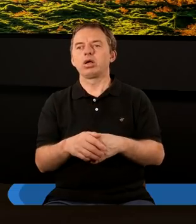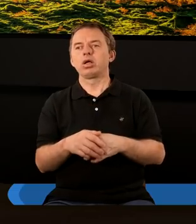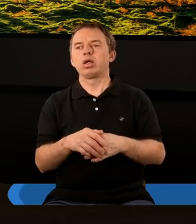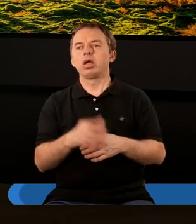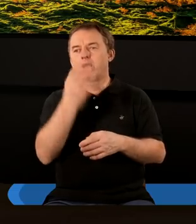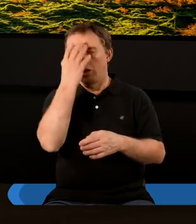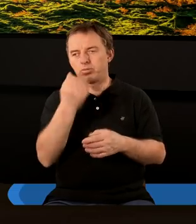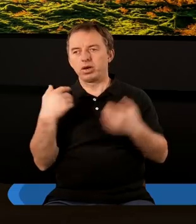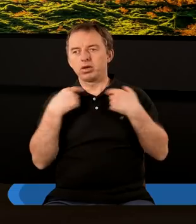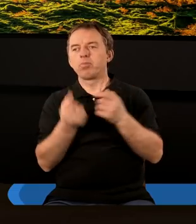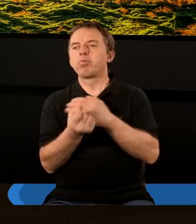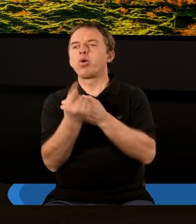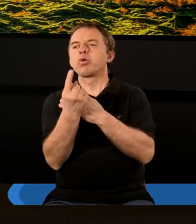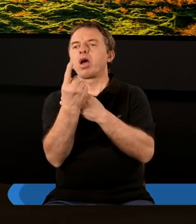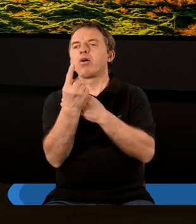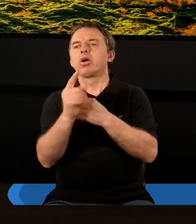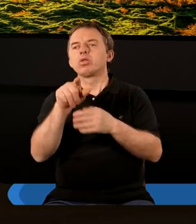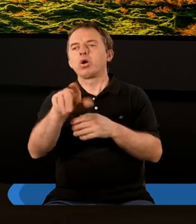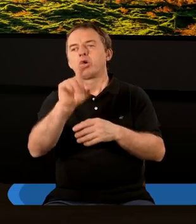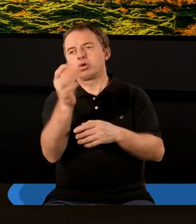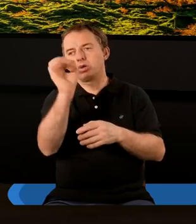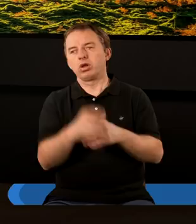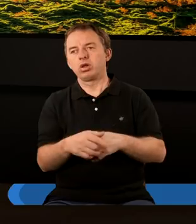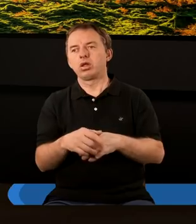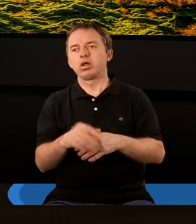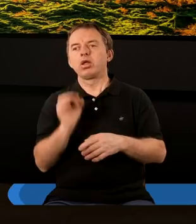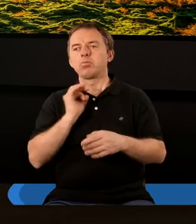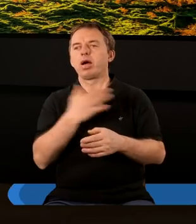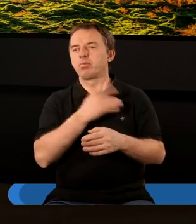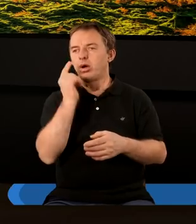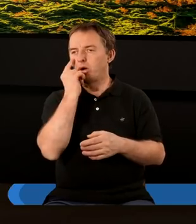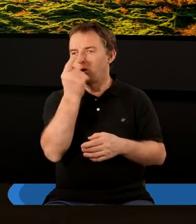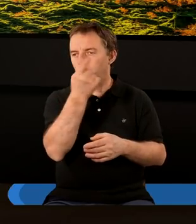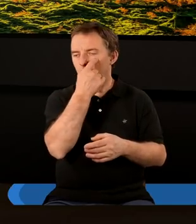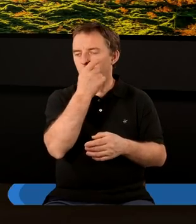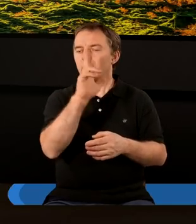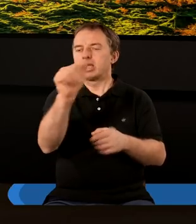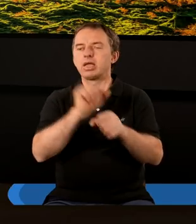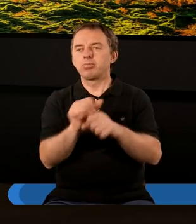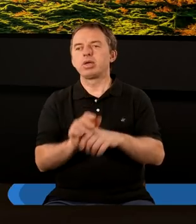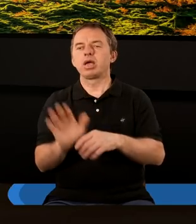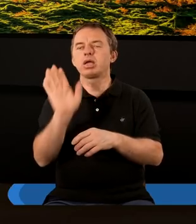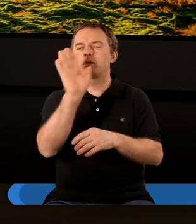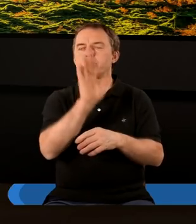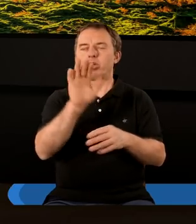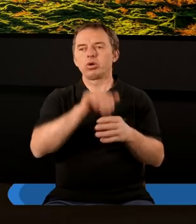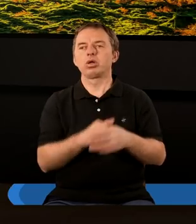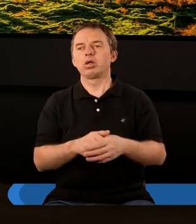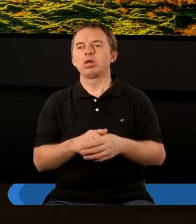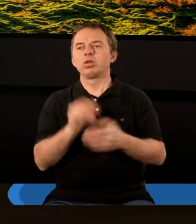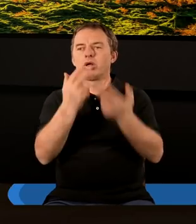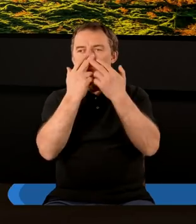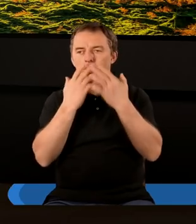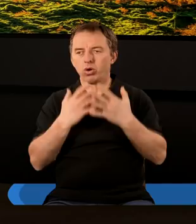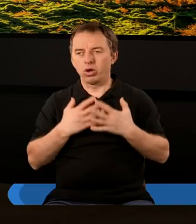ten obraz Chrystusa nagle się pojawia jako coś, co otwiera nam oczy, rzeczywiście na to, kim jest Bóg. I po to